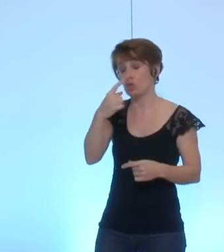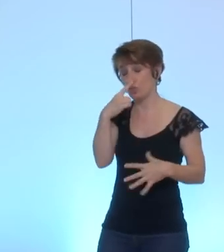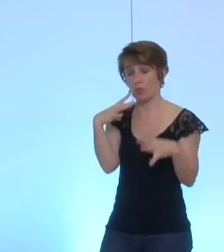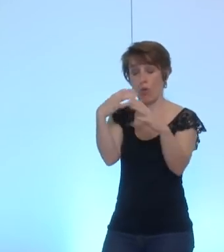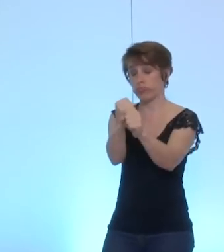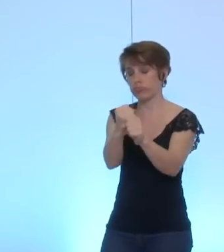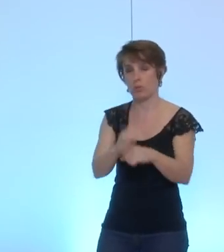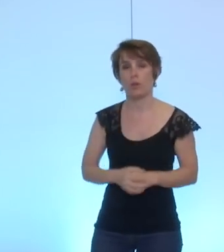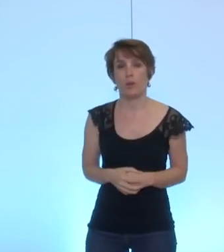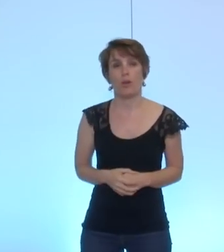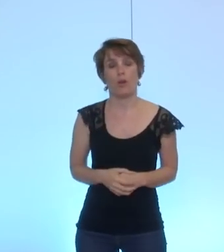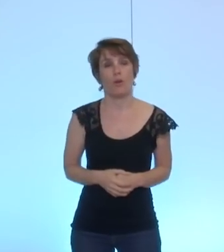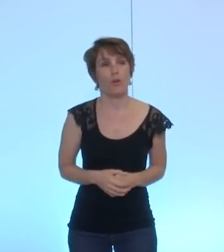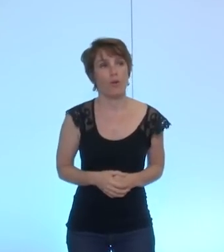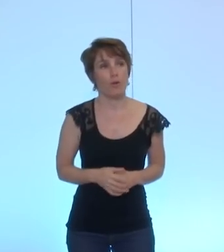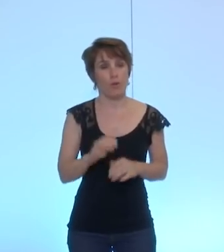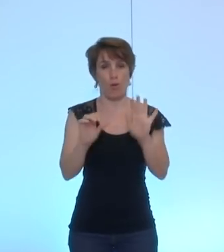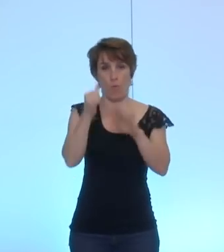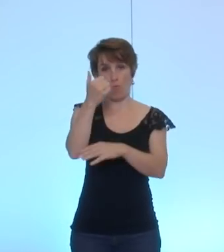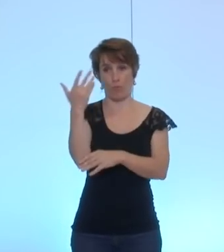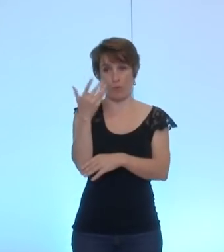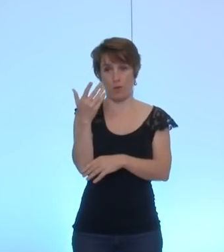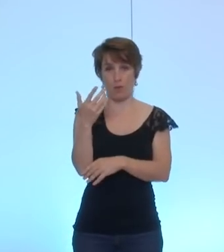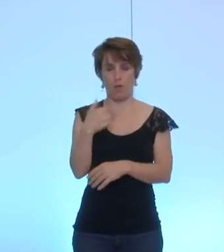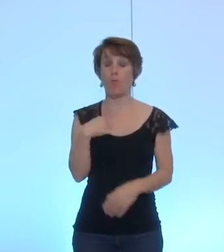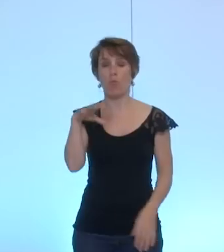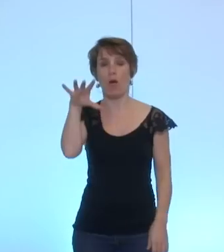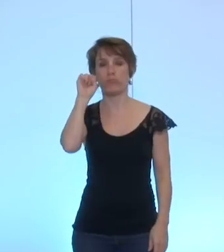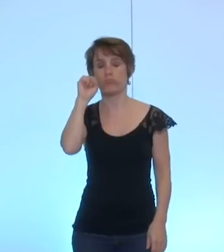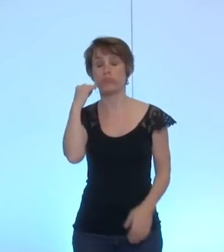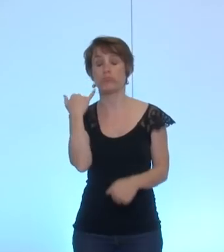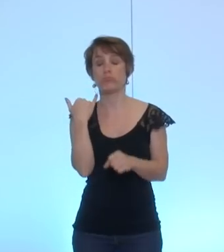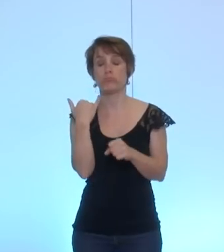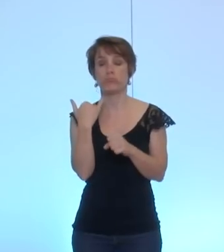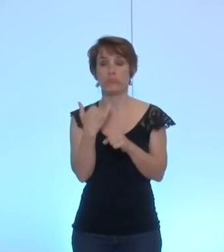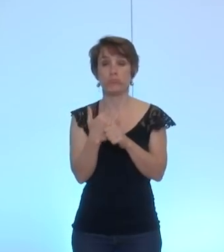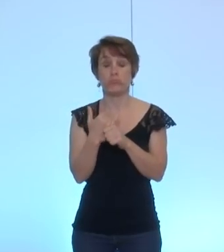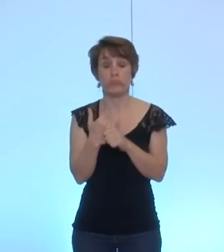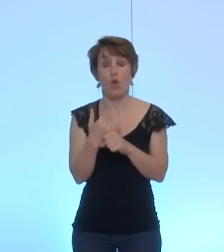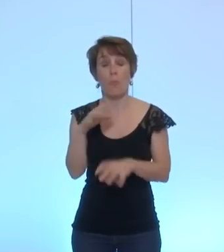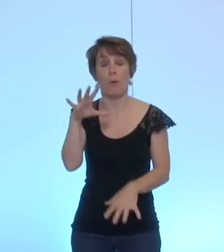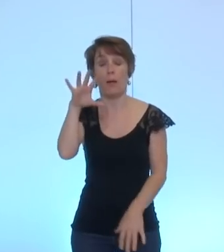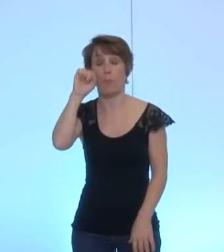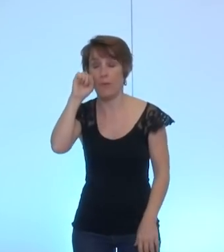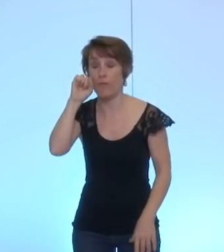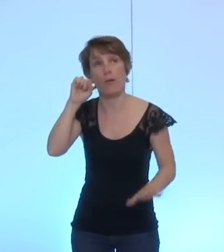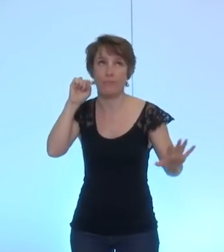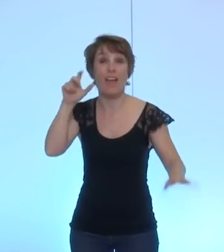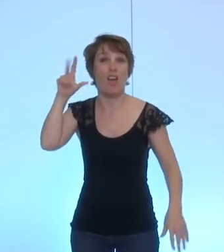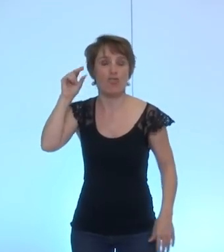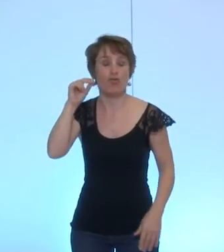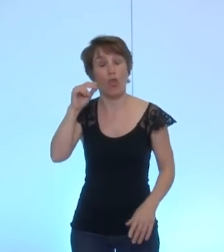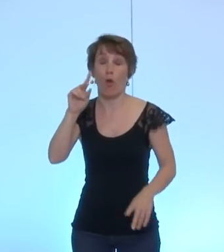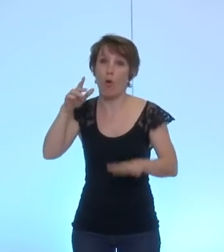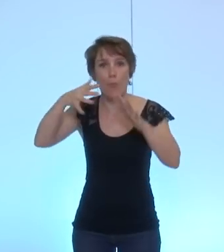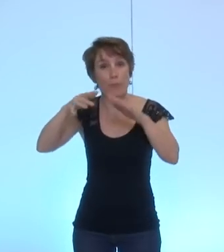D'abord, j'entends les signaux forts nous les entendons faiblement parce que excusez-moi mais il y a quand même beaucoup de